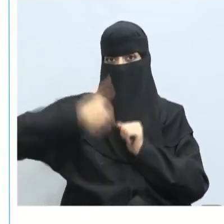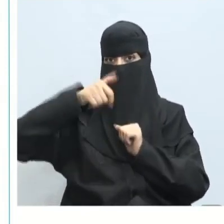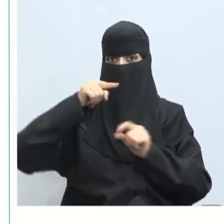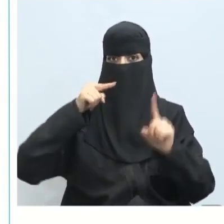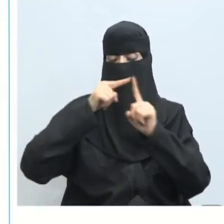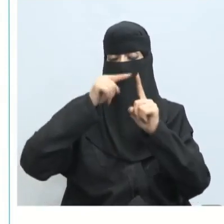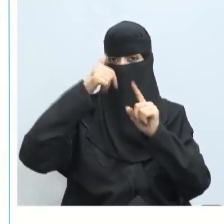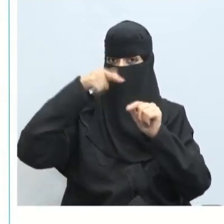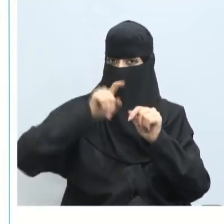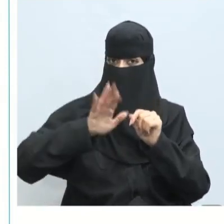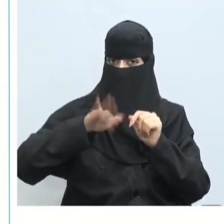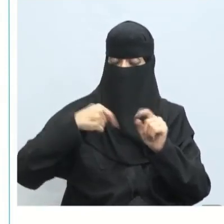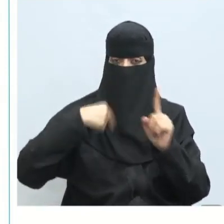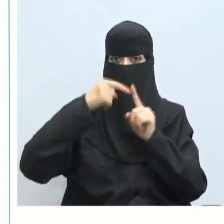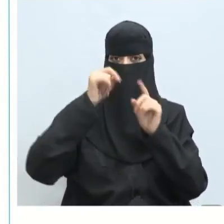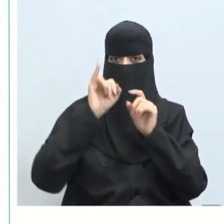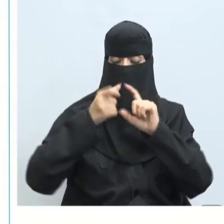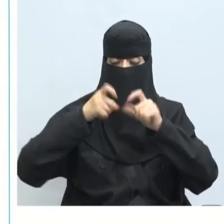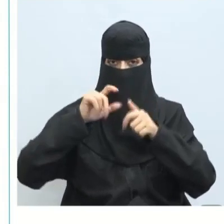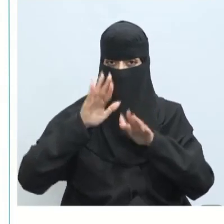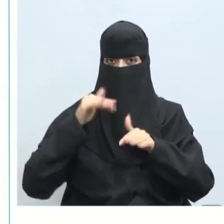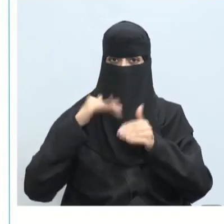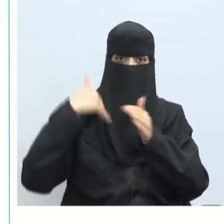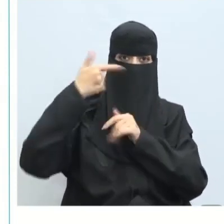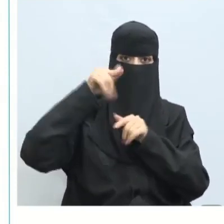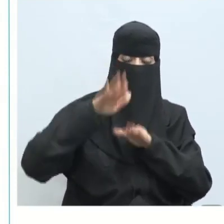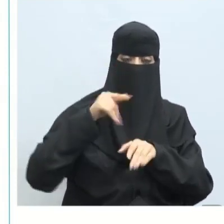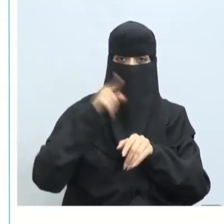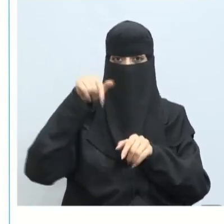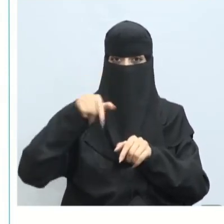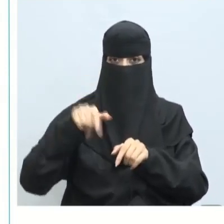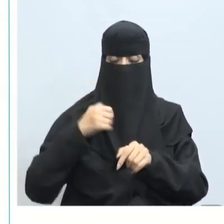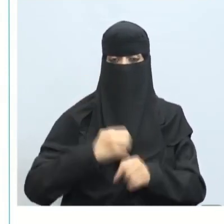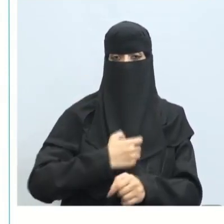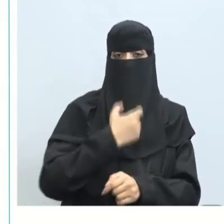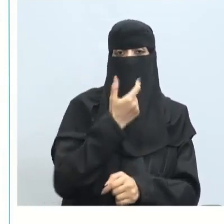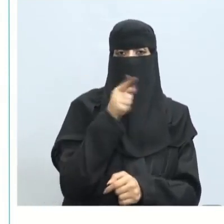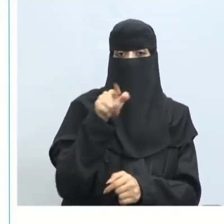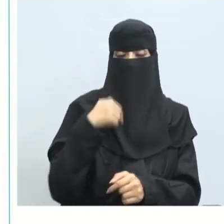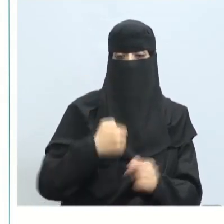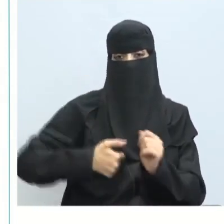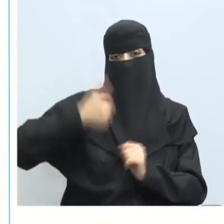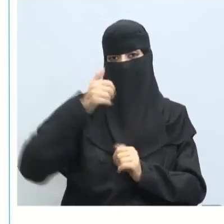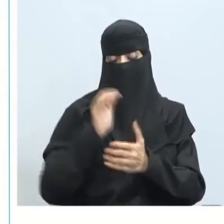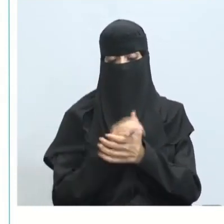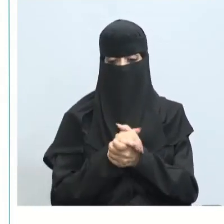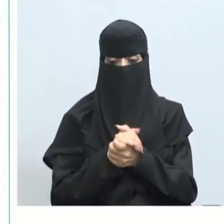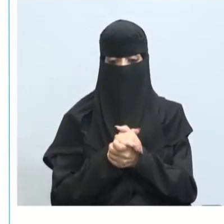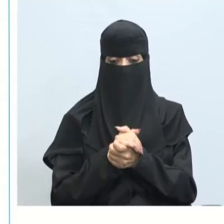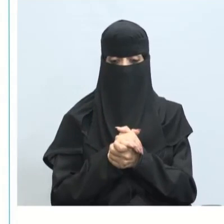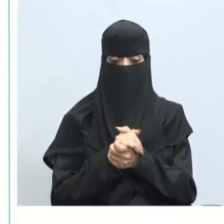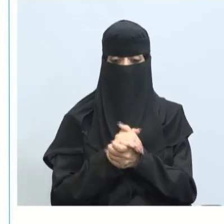هدف وبالتالي أو هدف المنظمة وبالتالي يجعل هذا الموظف فخور بهذا الإنجاز كذلك